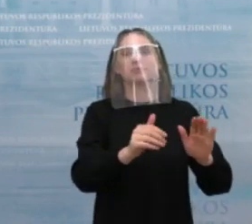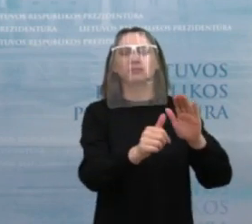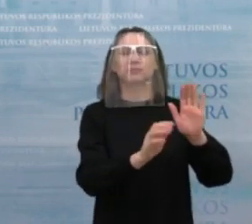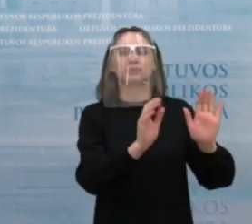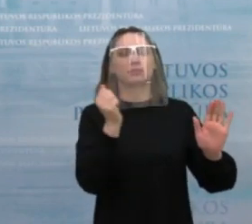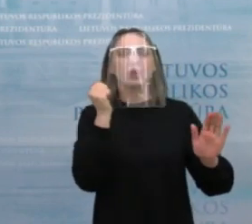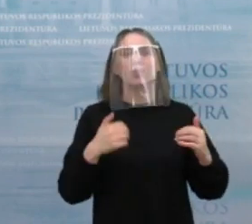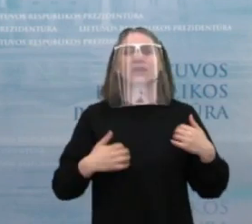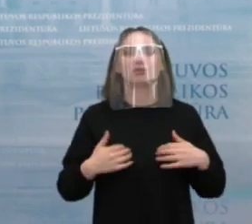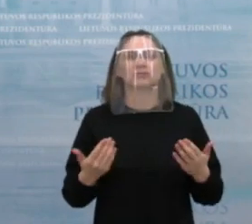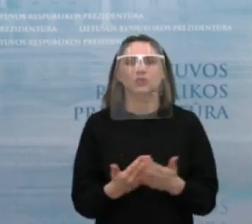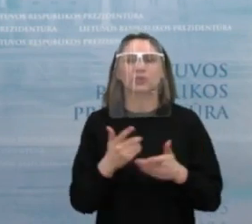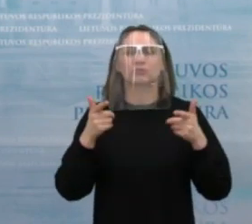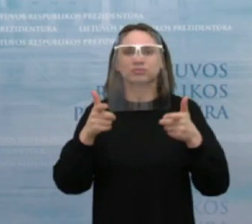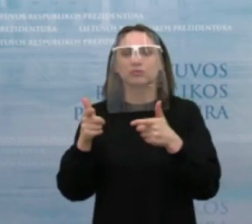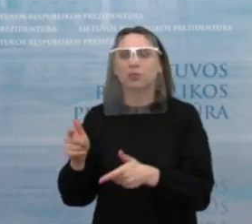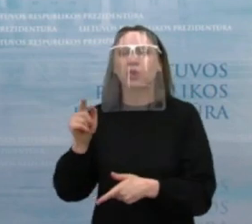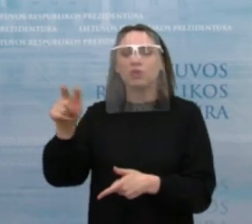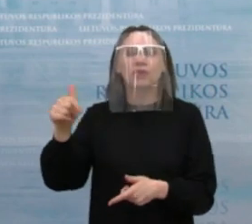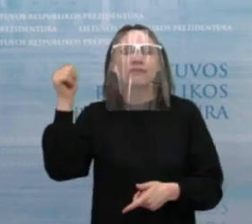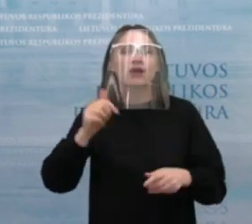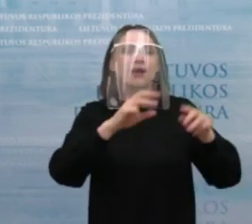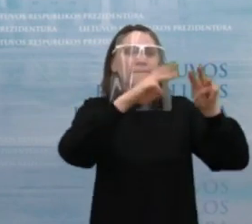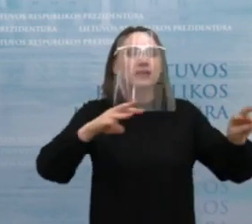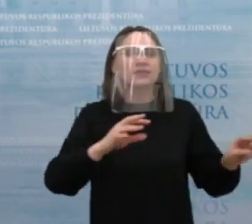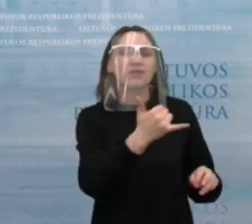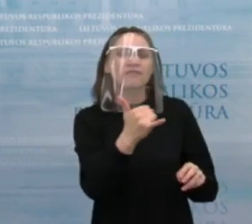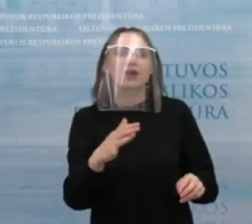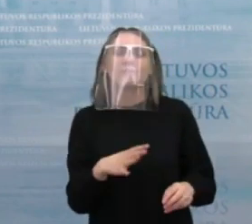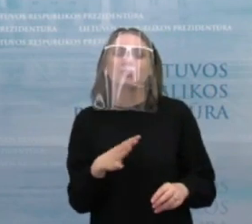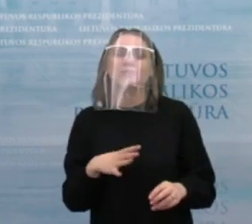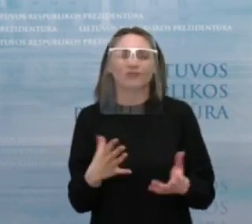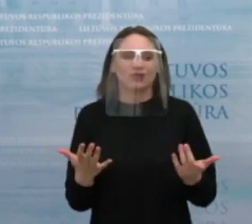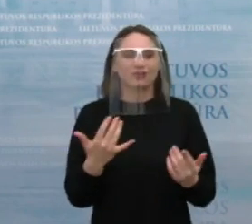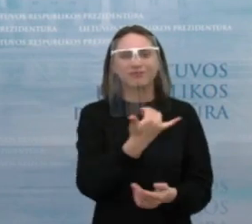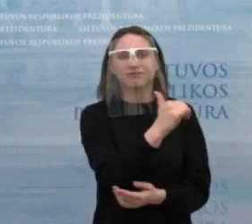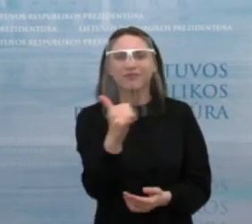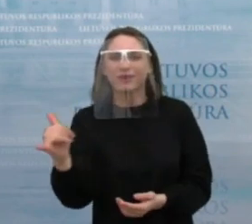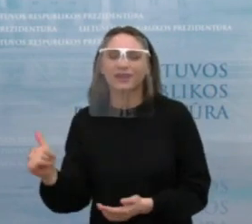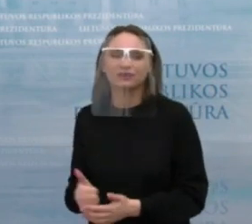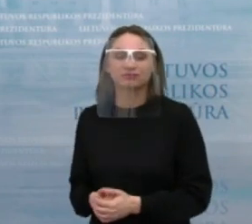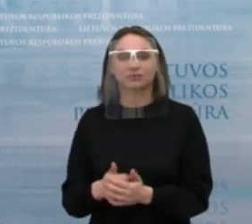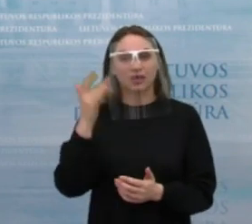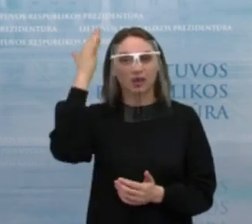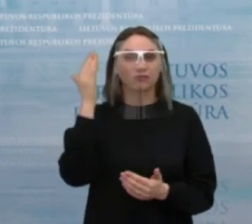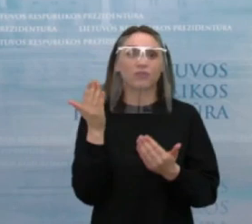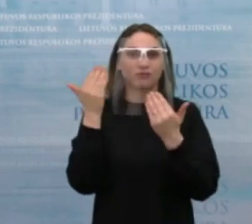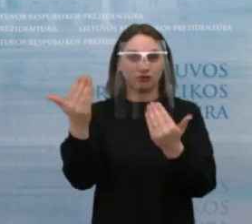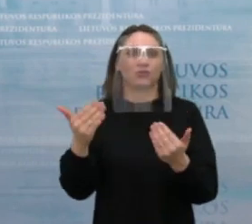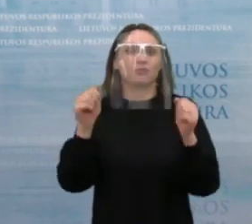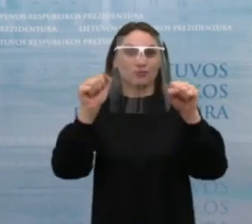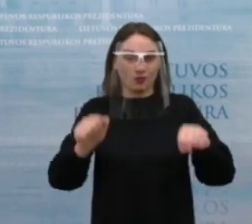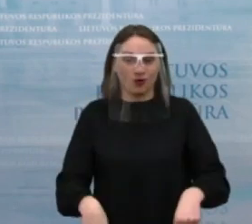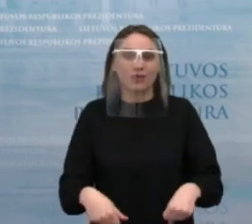dalyvaujate tiek tų pačių ministrų vertinime esamų ir buvusių ir na pačiam politiniam procese, ar manytumėt, kad na ir jums tokio